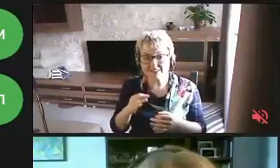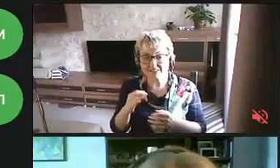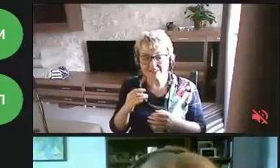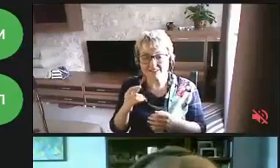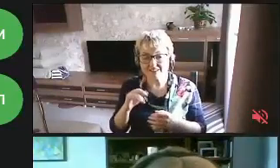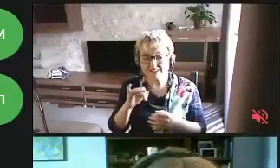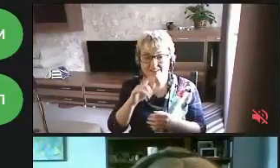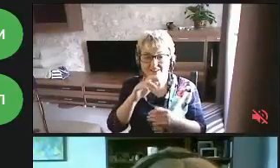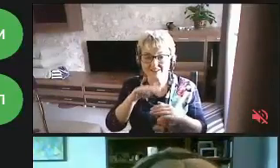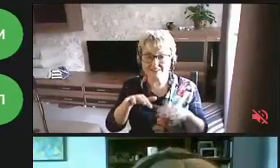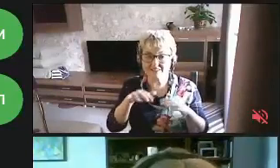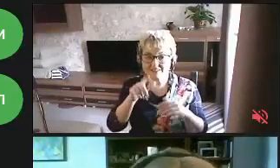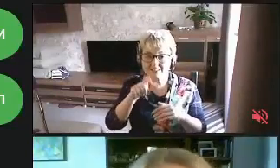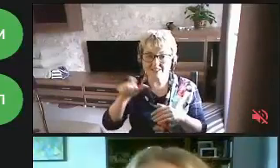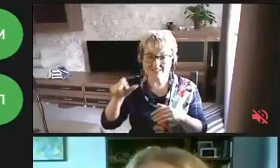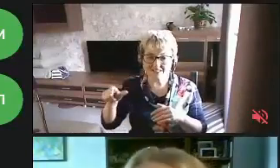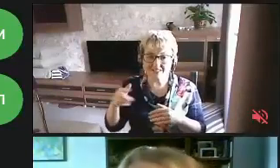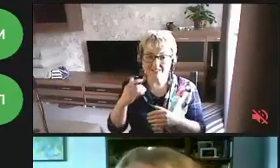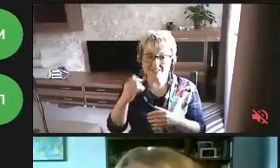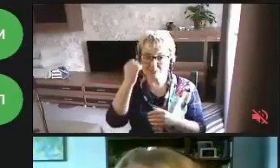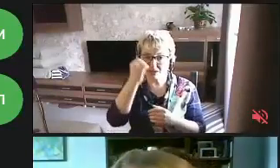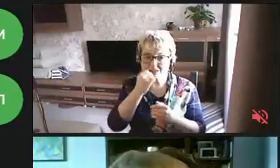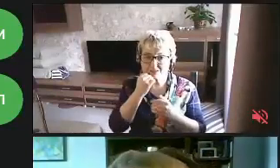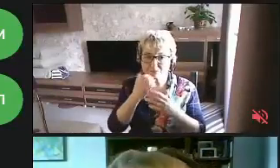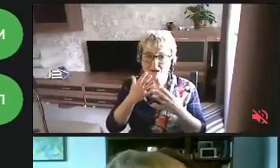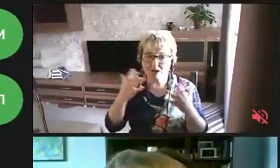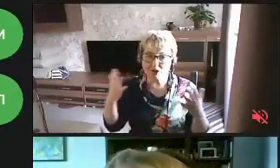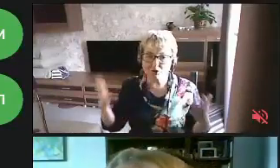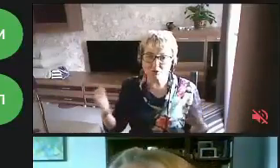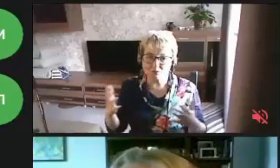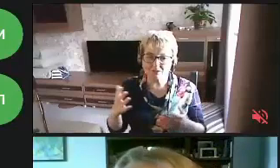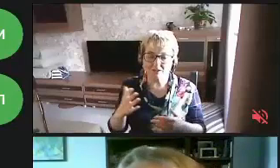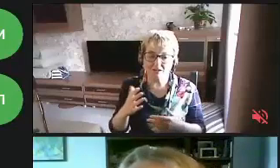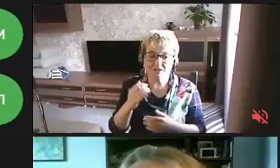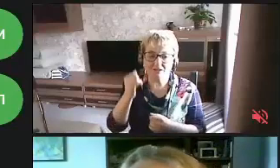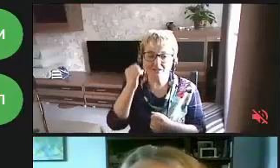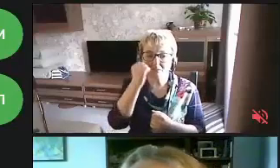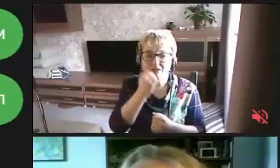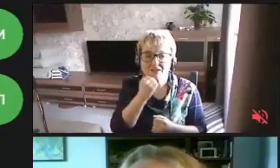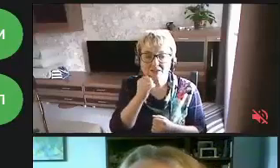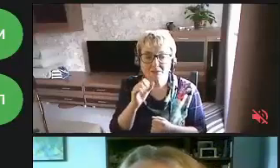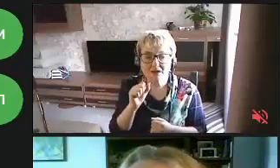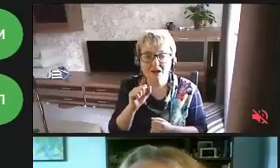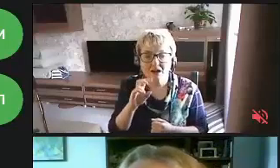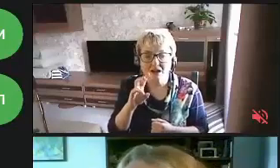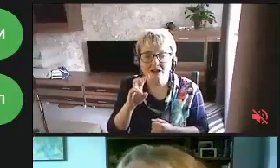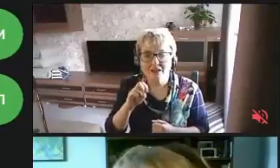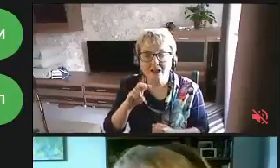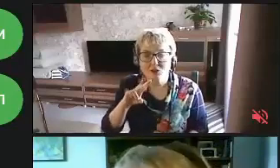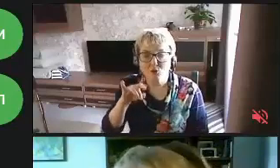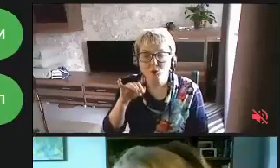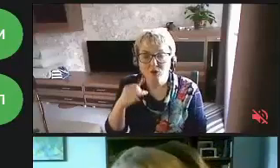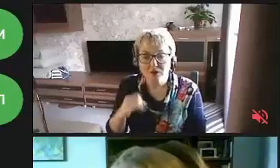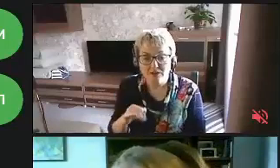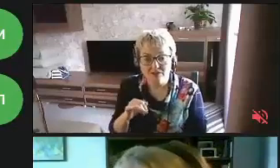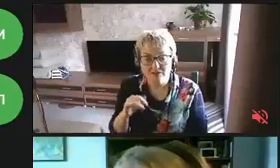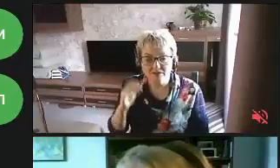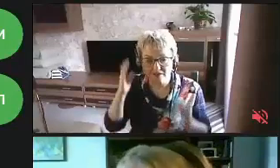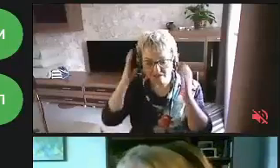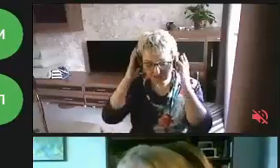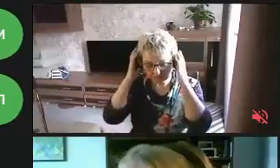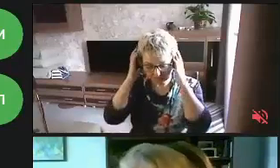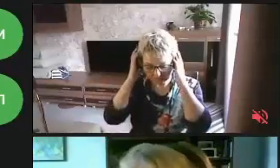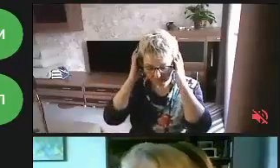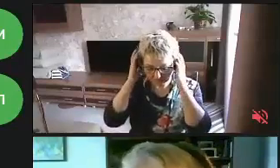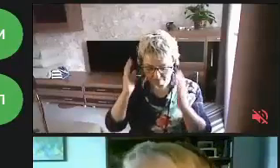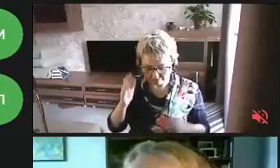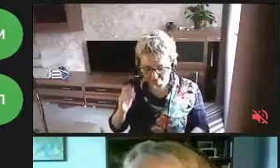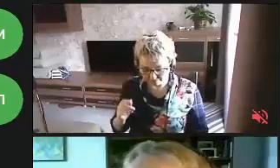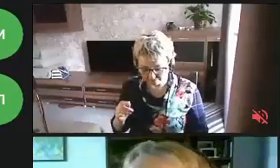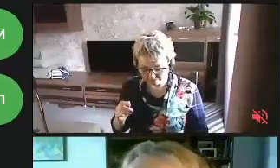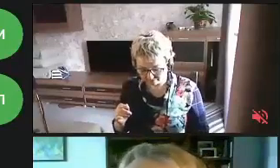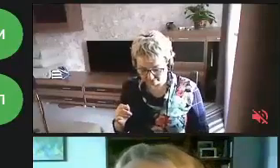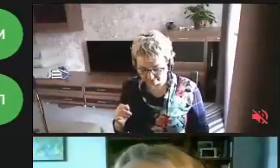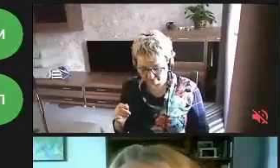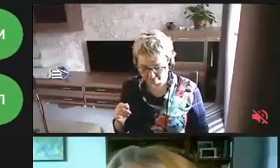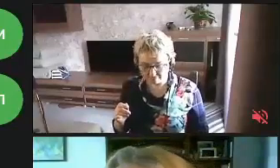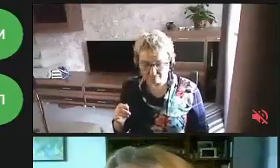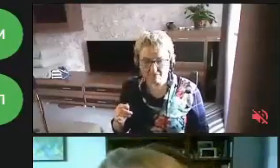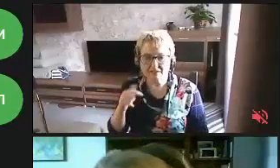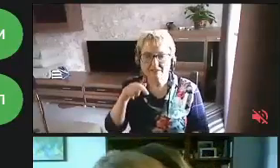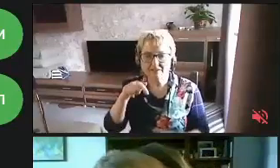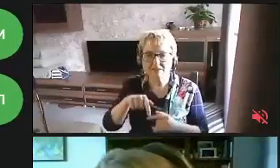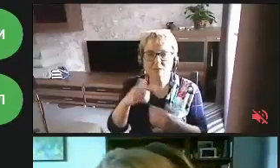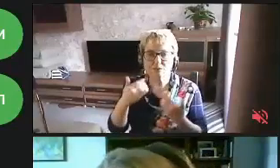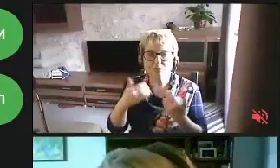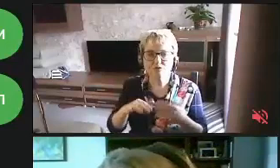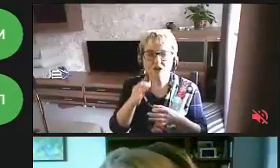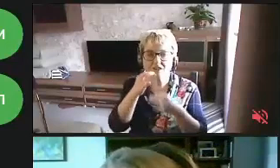зрители тоже. Спасибо огромное. Огромное спасибо, Анатолий. Здесь было несколько вопросов. Юля